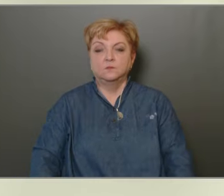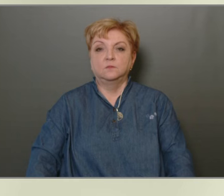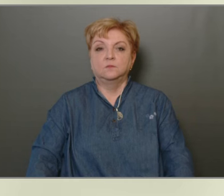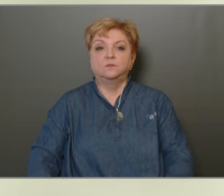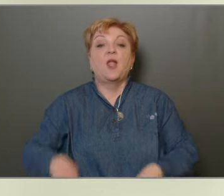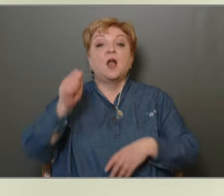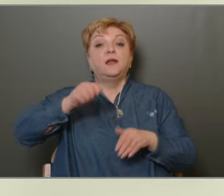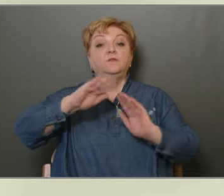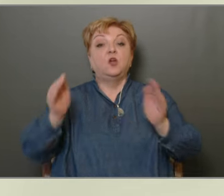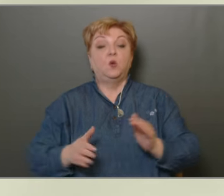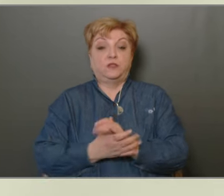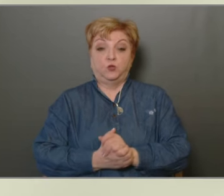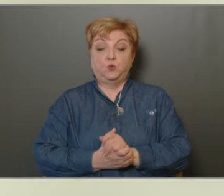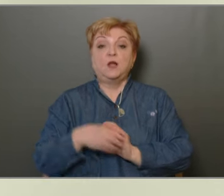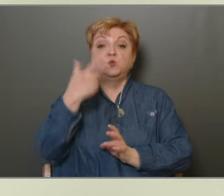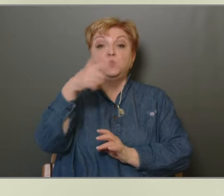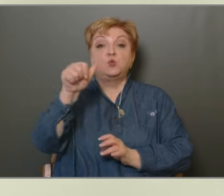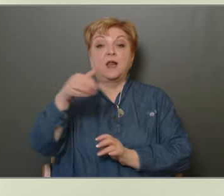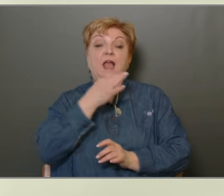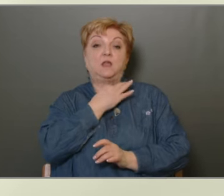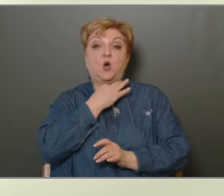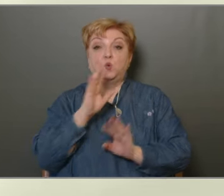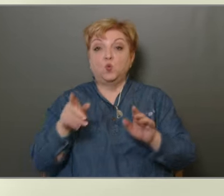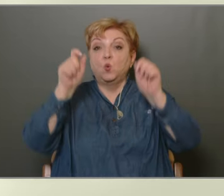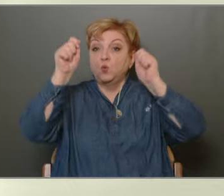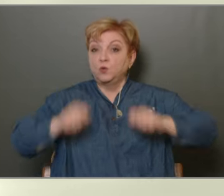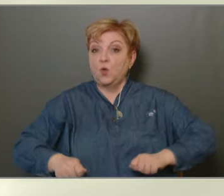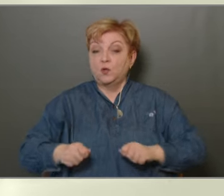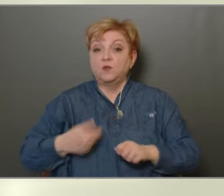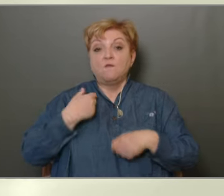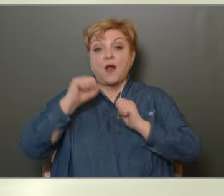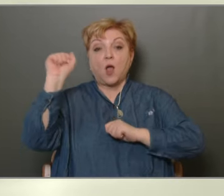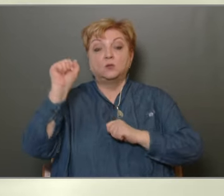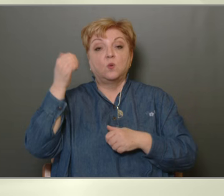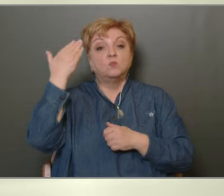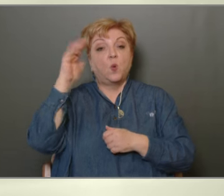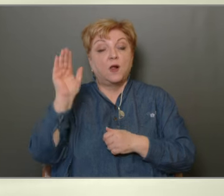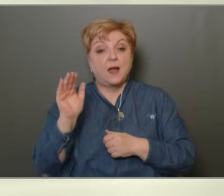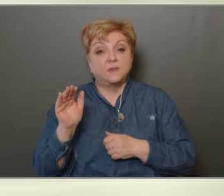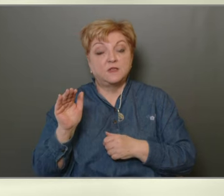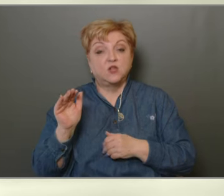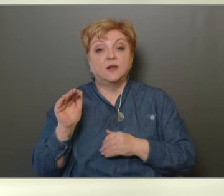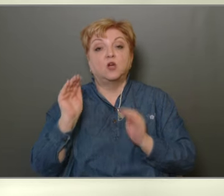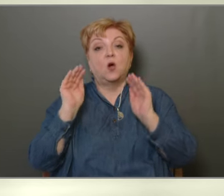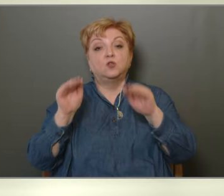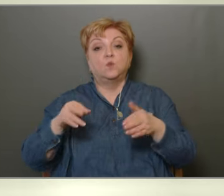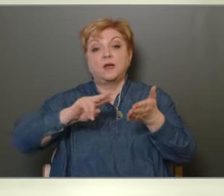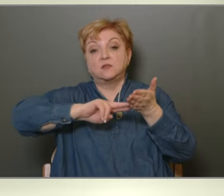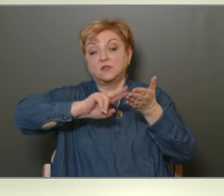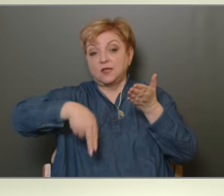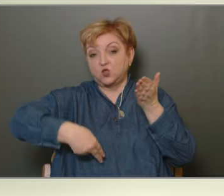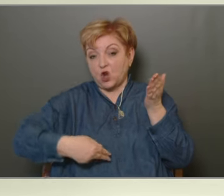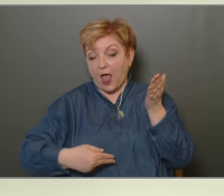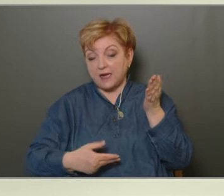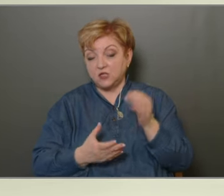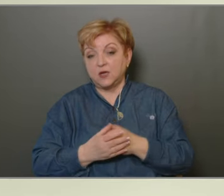Képviselő testület 21 egyhangúan úgy dönt, hogy felhatalmazza a polgármestert az adományi szerződés aláírására